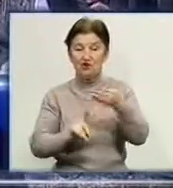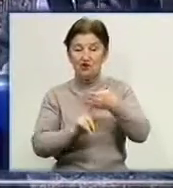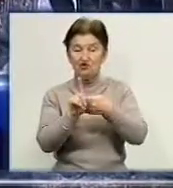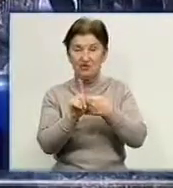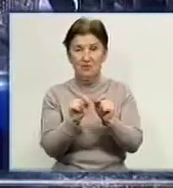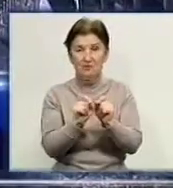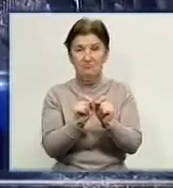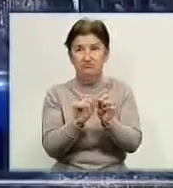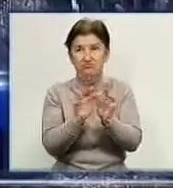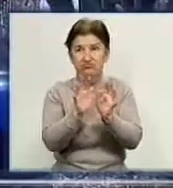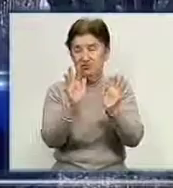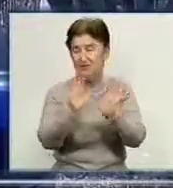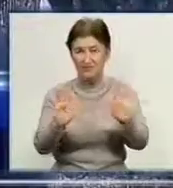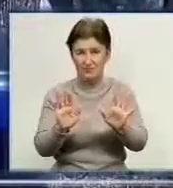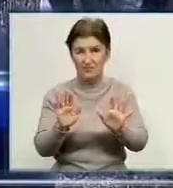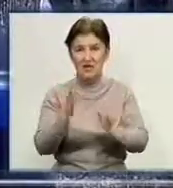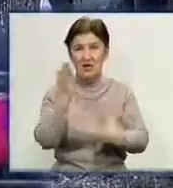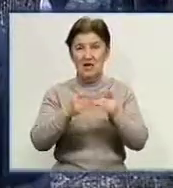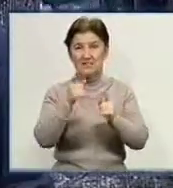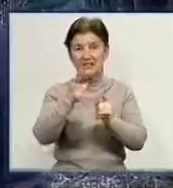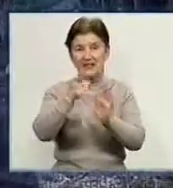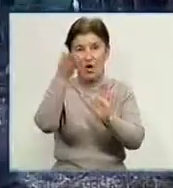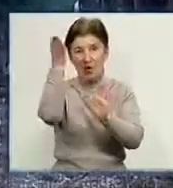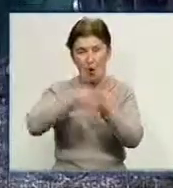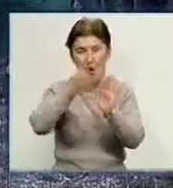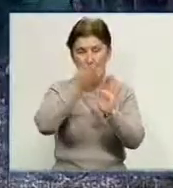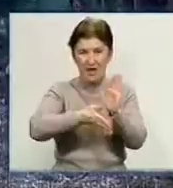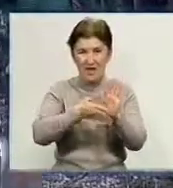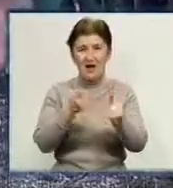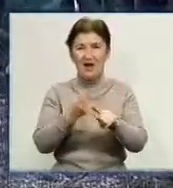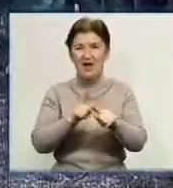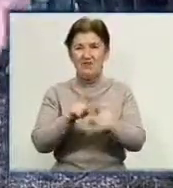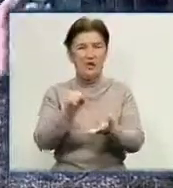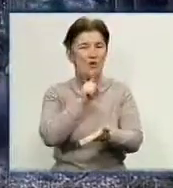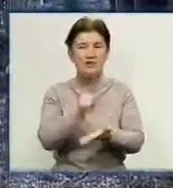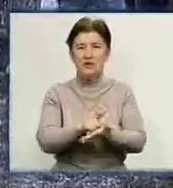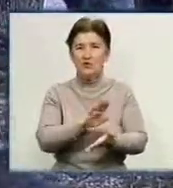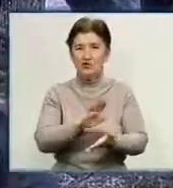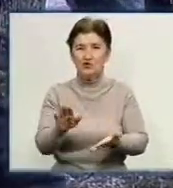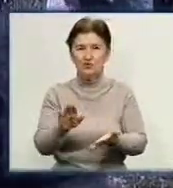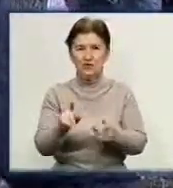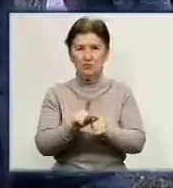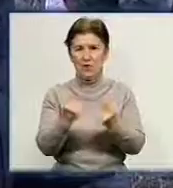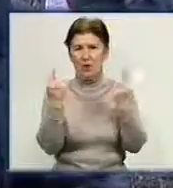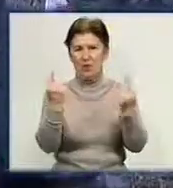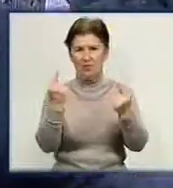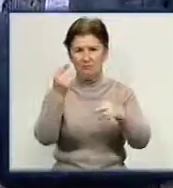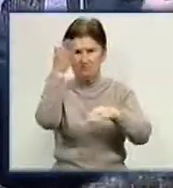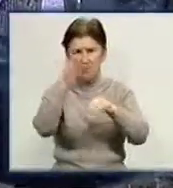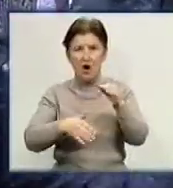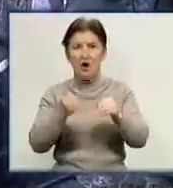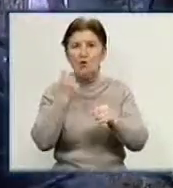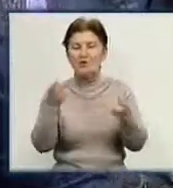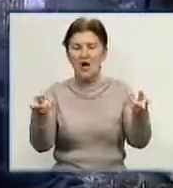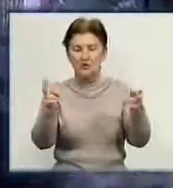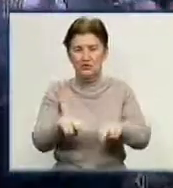Во-вторых, я вважаю, якщо це йде опил, то це не має бути такий капітальний опил деревів, коли залишаються